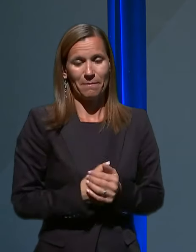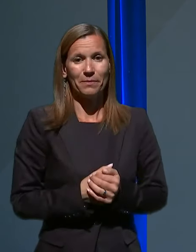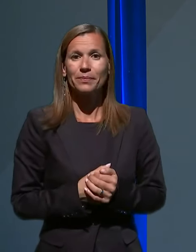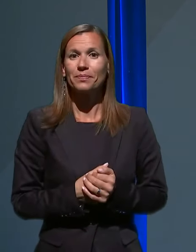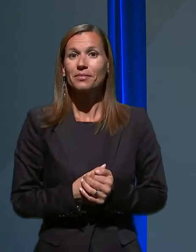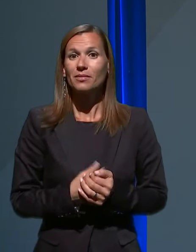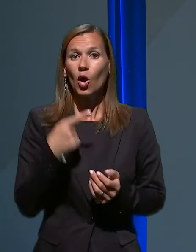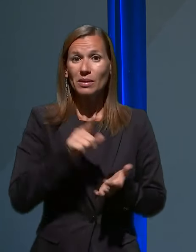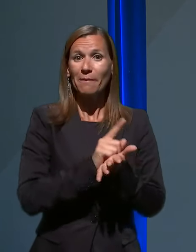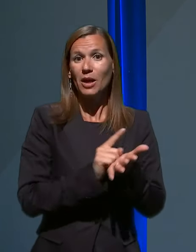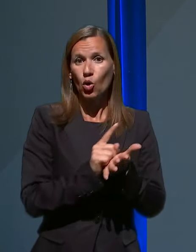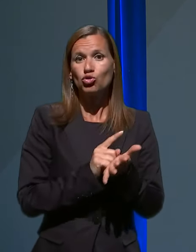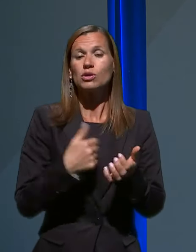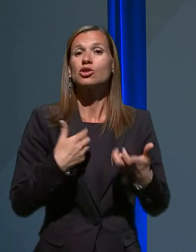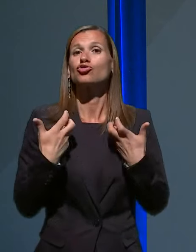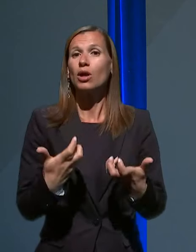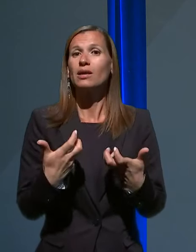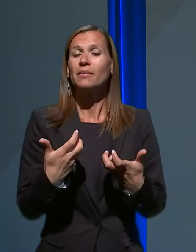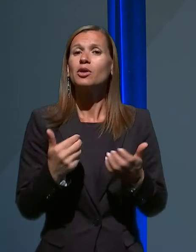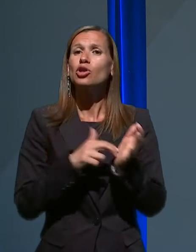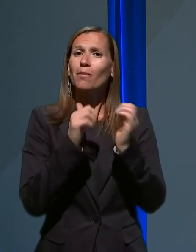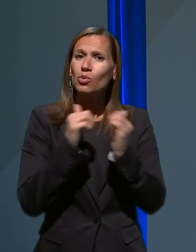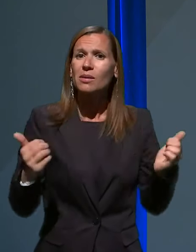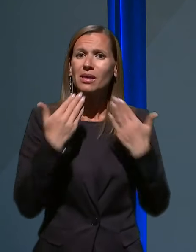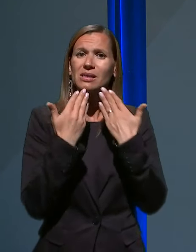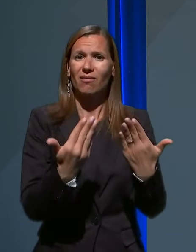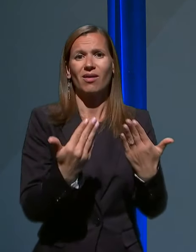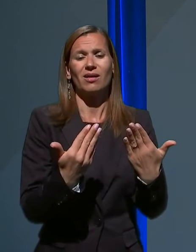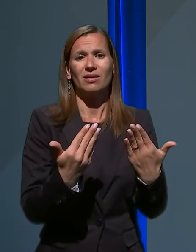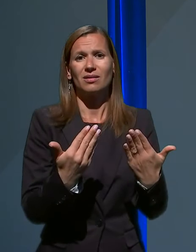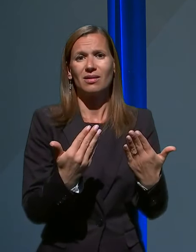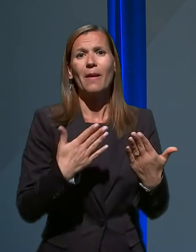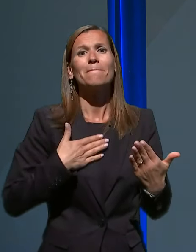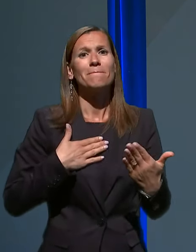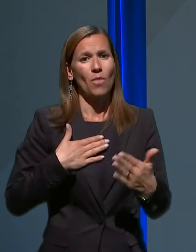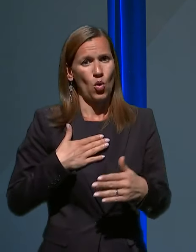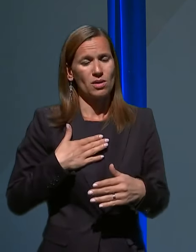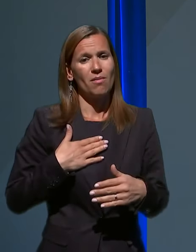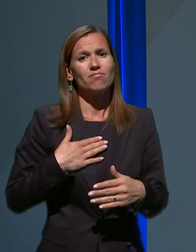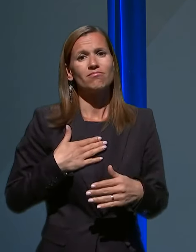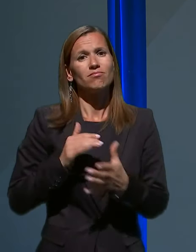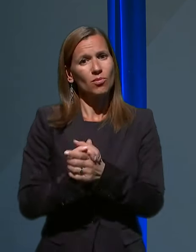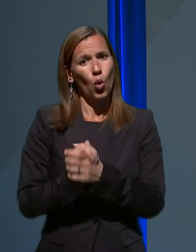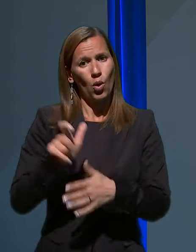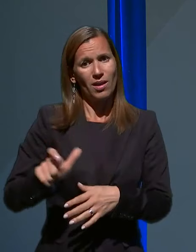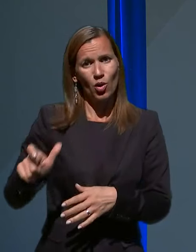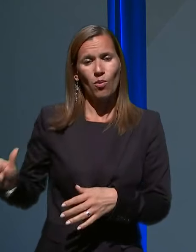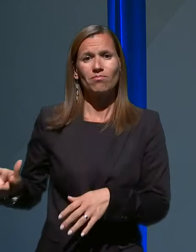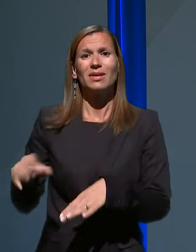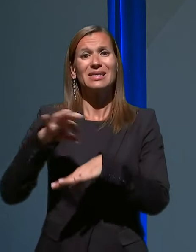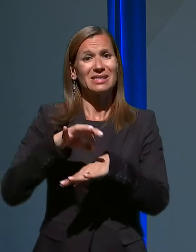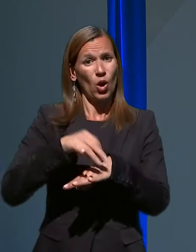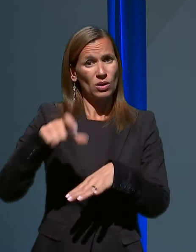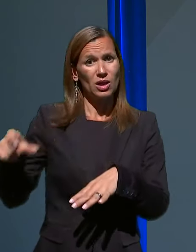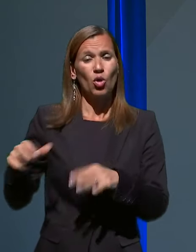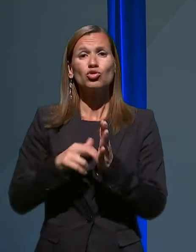priložnosti bi se rada posebej zahvalila mojim kolegom, zdravnikom, zlasti